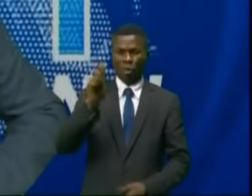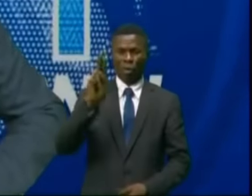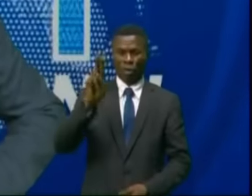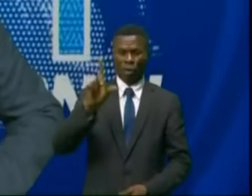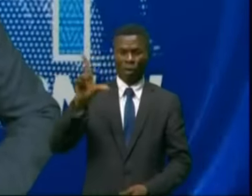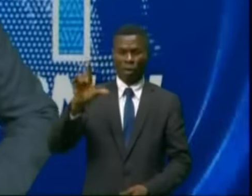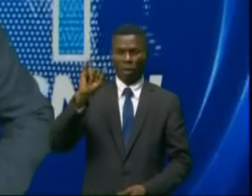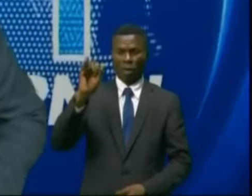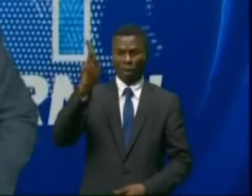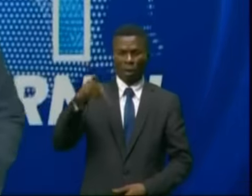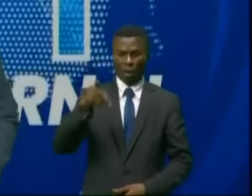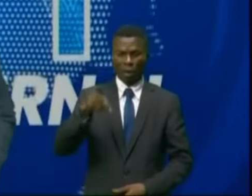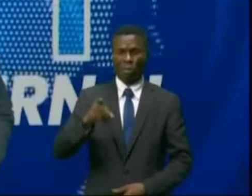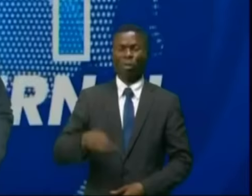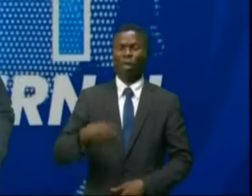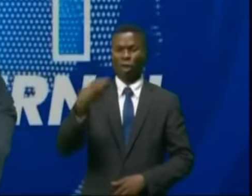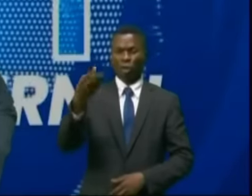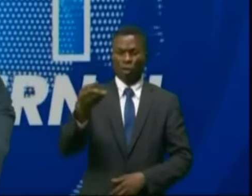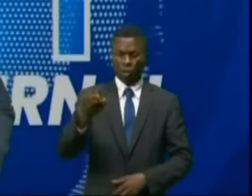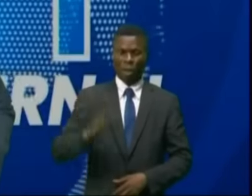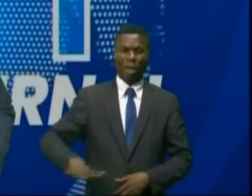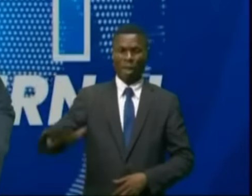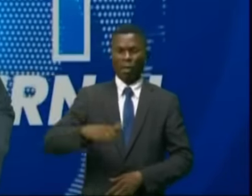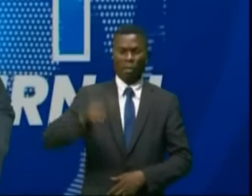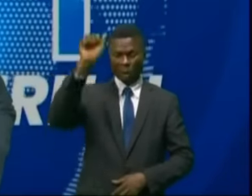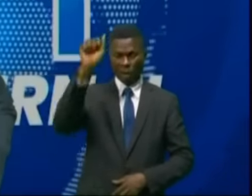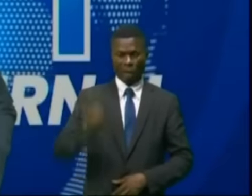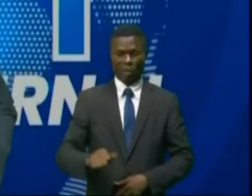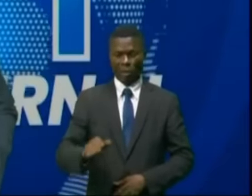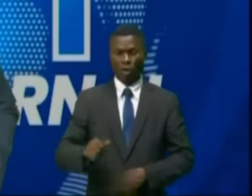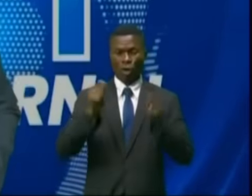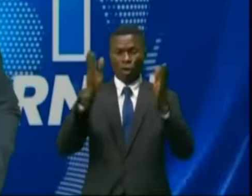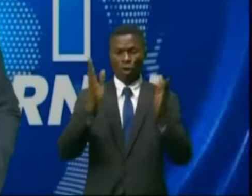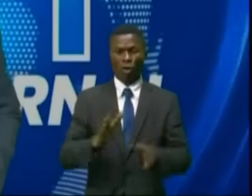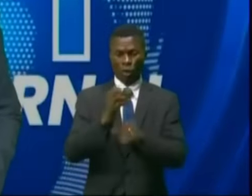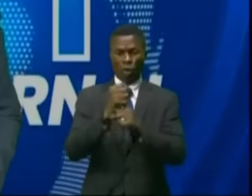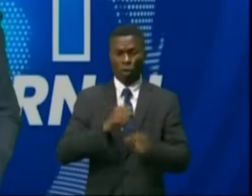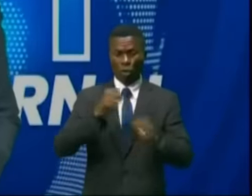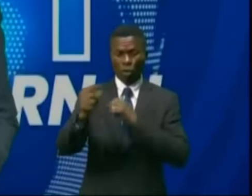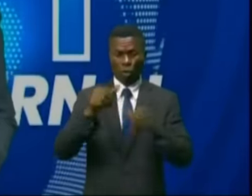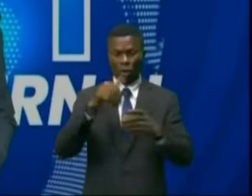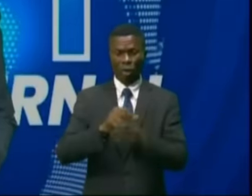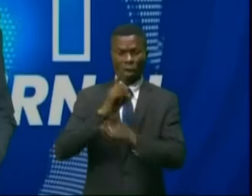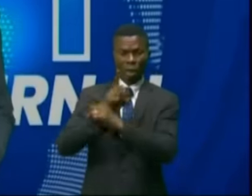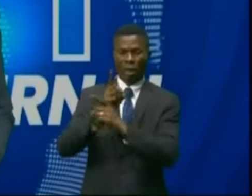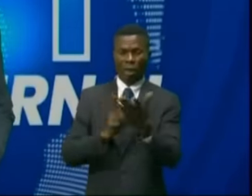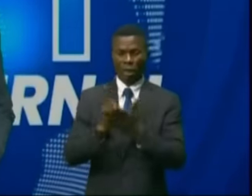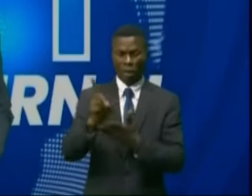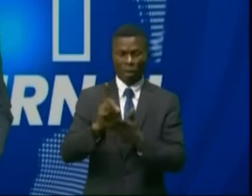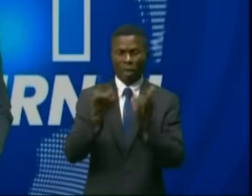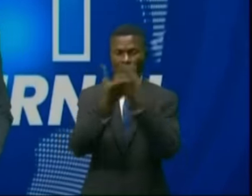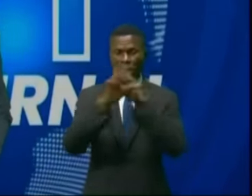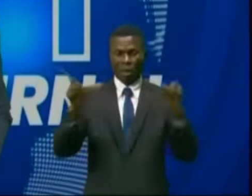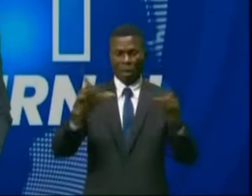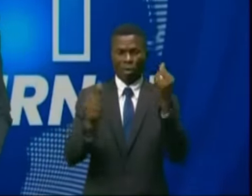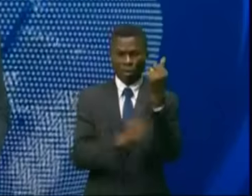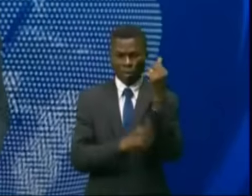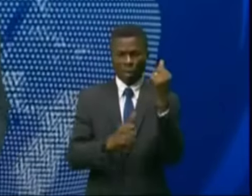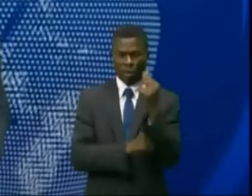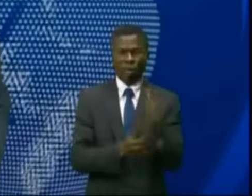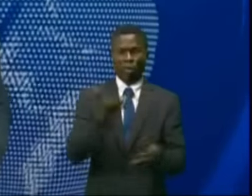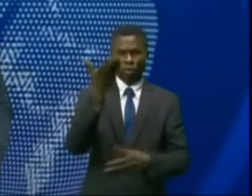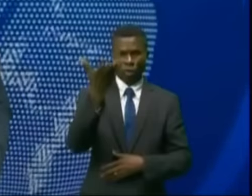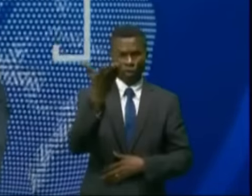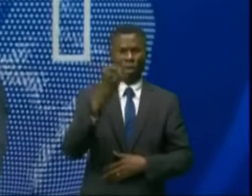le Pays-Bas. Julienne Basseka, notre consoeur, a été primée pour son combat dans la défense des droits et libertés humains. Suzy